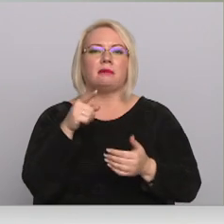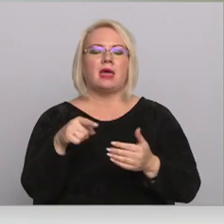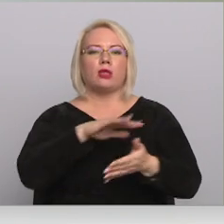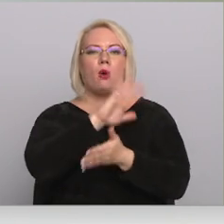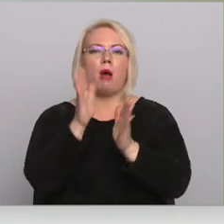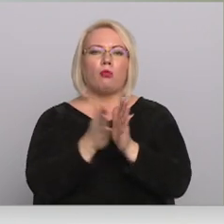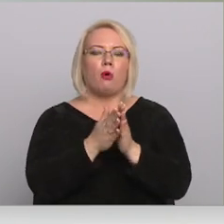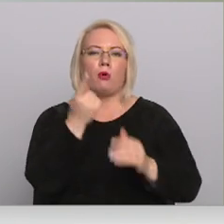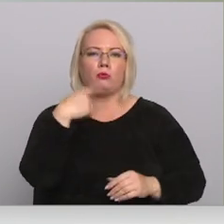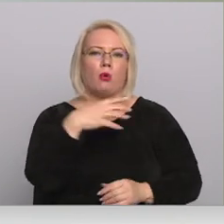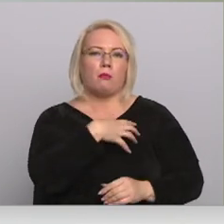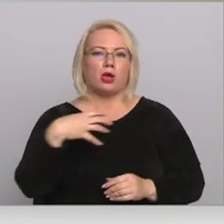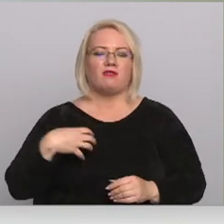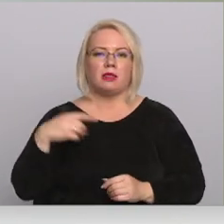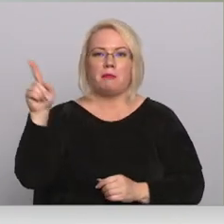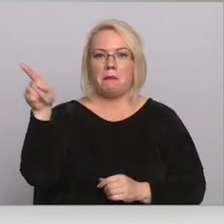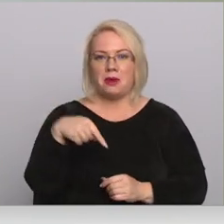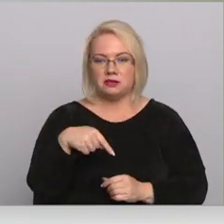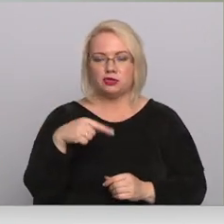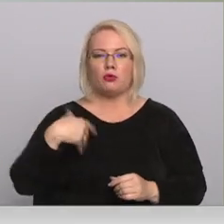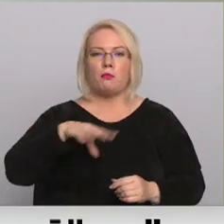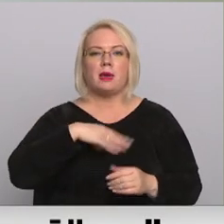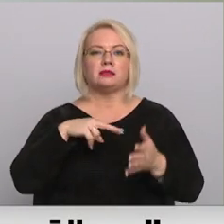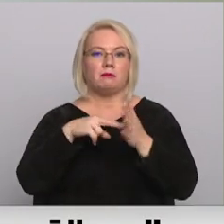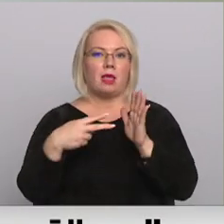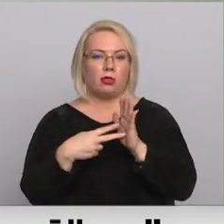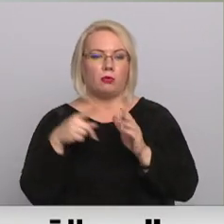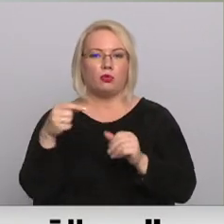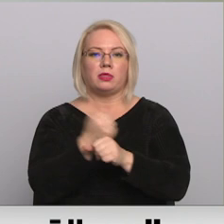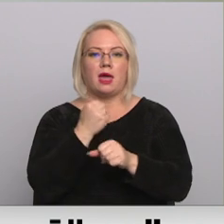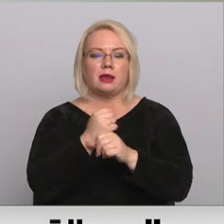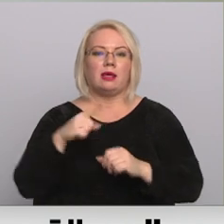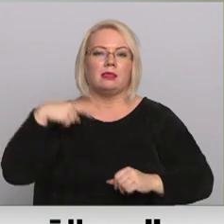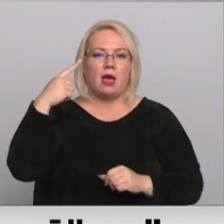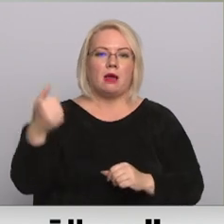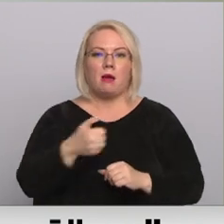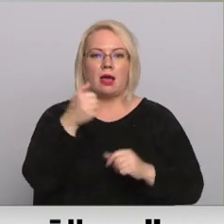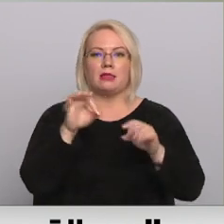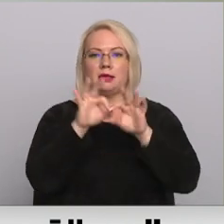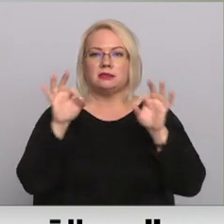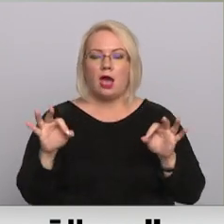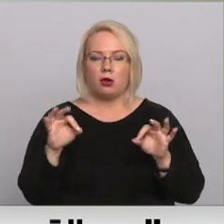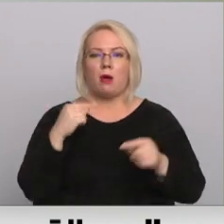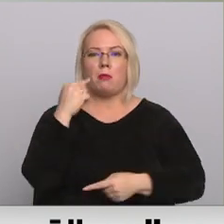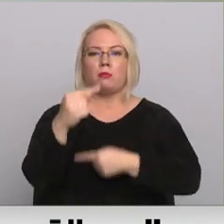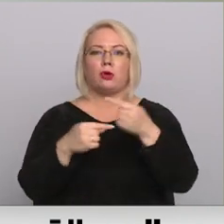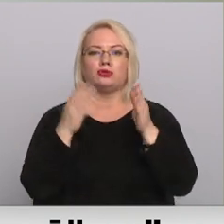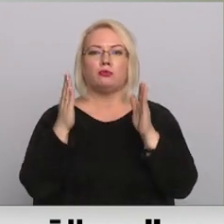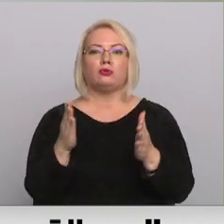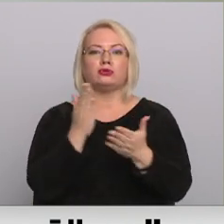pašvaldībām prasījuši. Mēs plānojam to darīt nākamā gada sākumā, kad process būs pabeidzies.